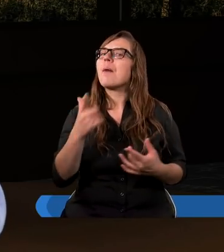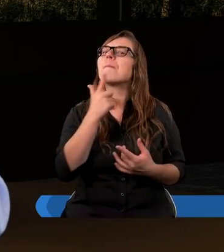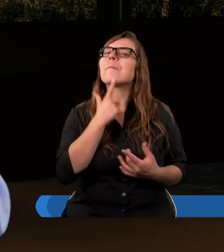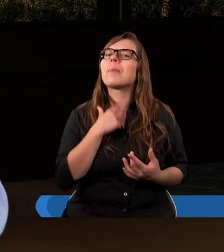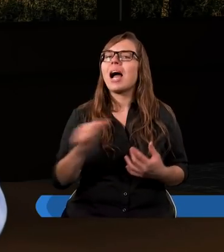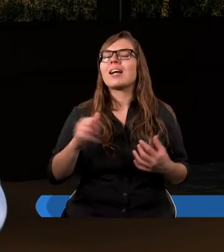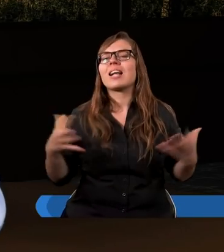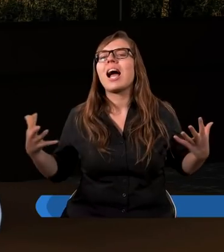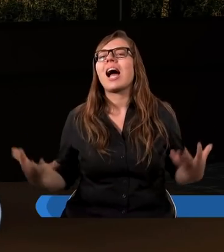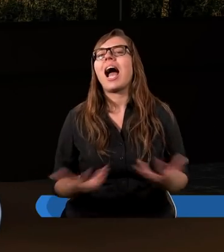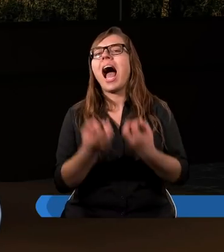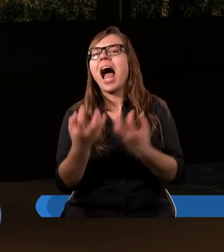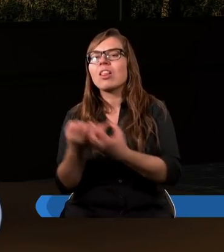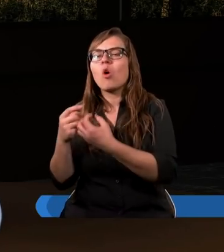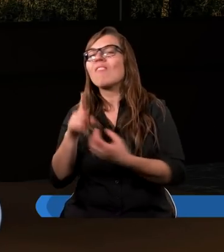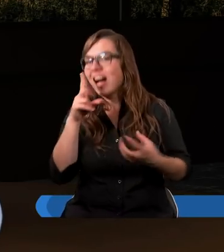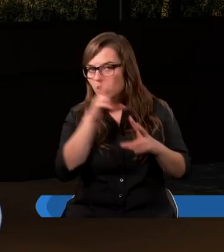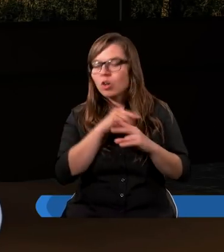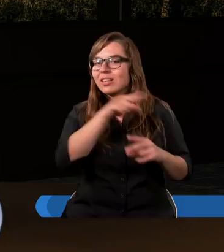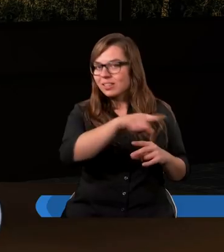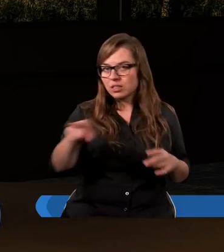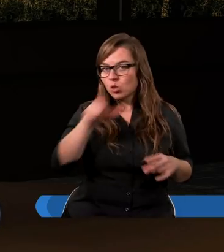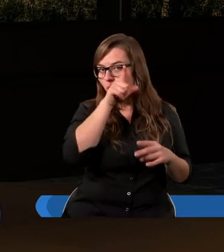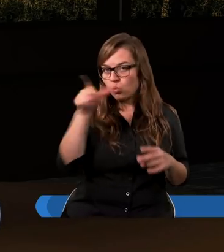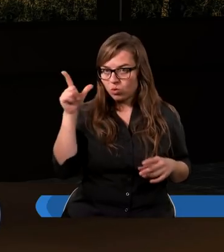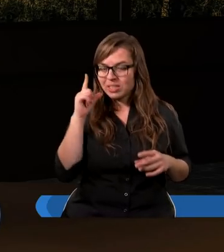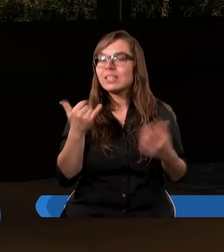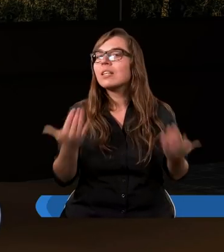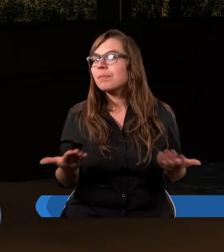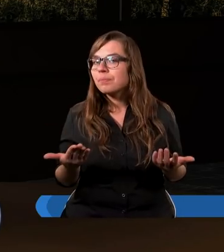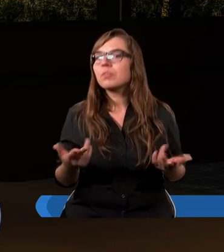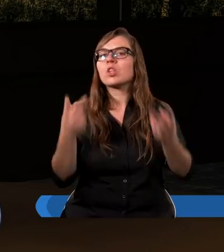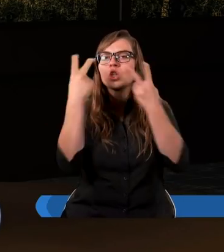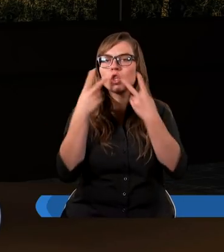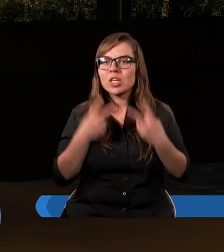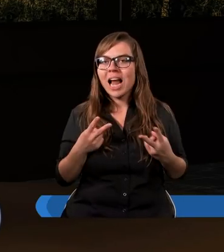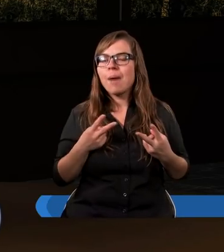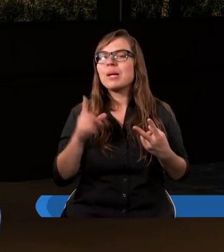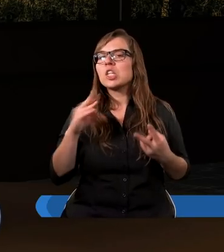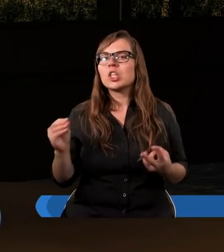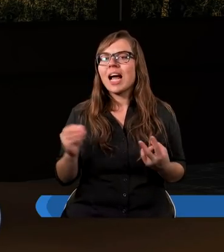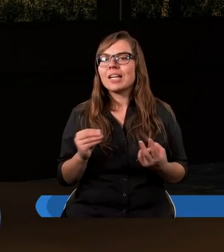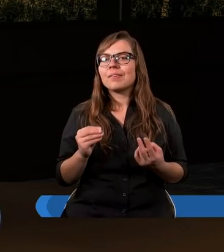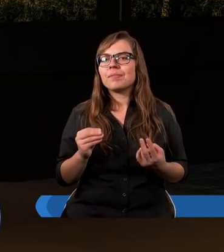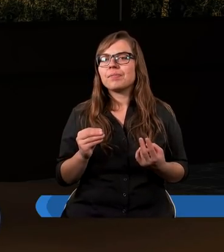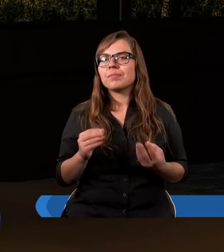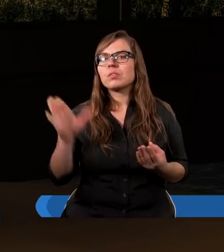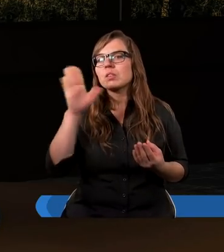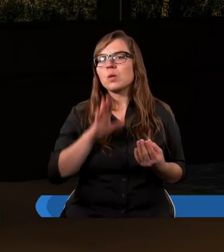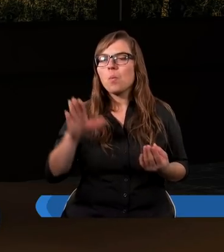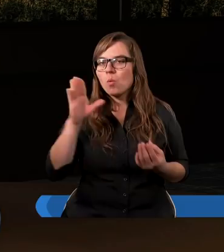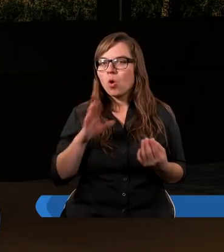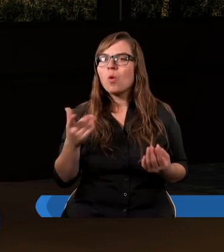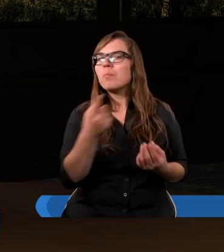ratować oczywiście ludzi. I czytamy, że Bóg